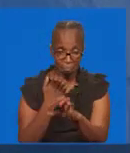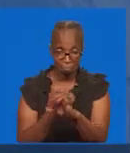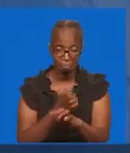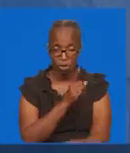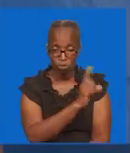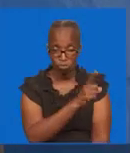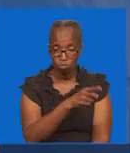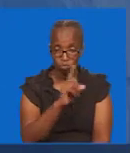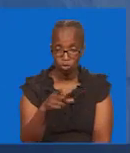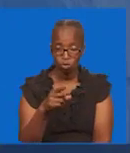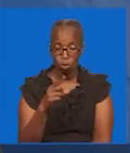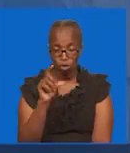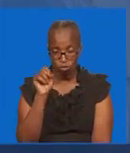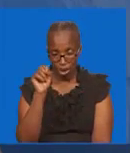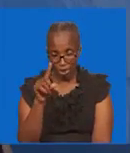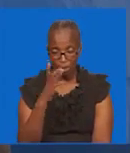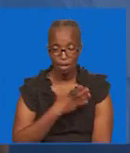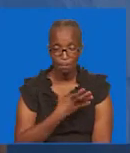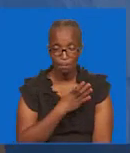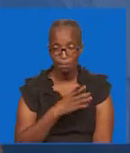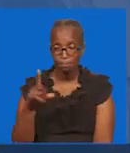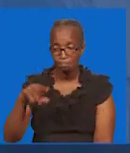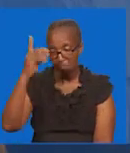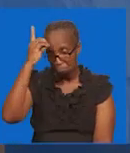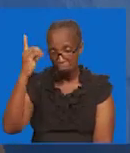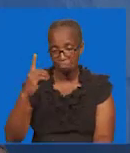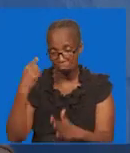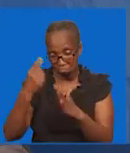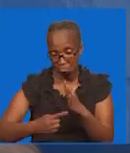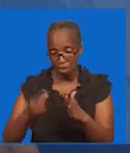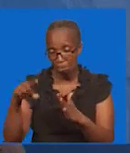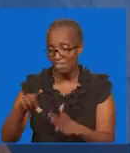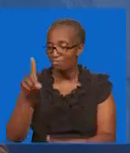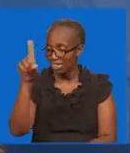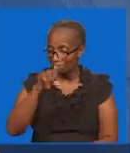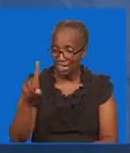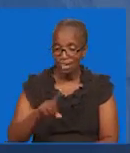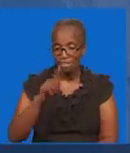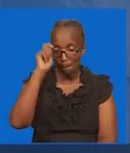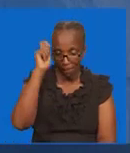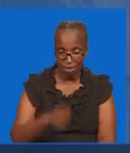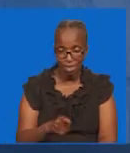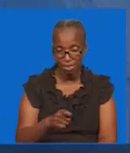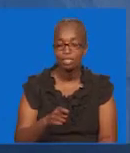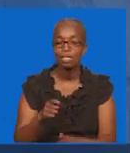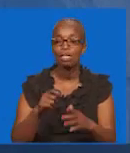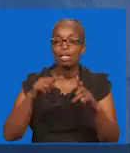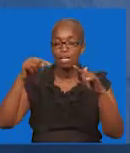not alert them Kama angeweza kuahonya Kama angeweza kuwapia maonyo Aliambia kuamba Ni yeye ata ukumimu